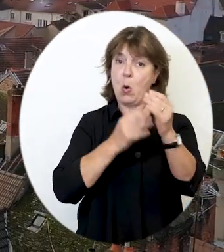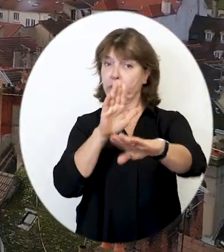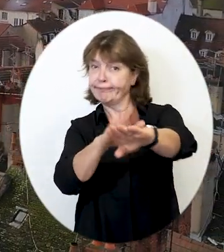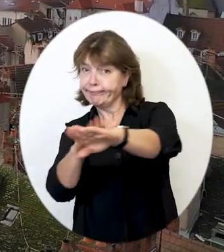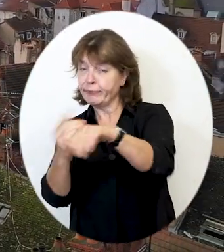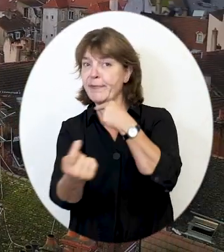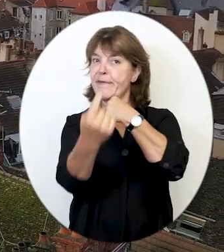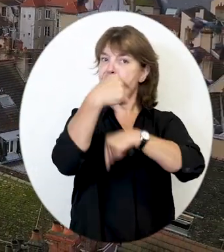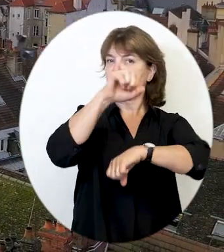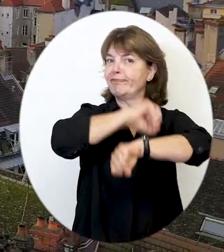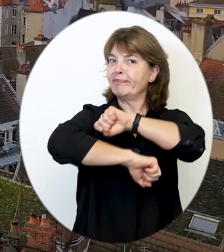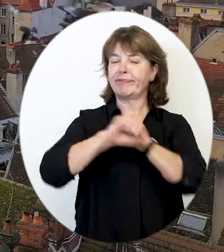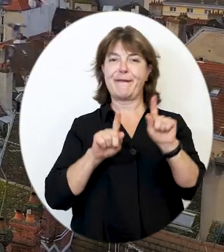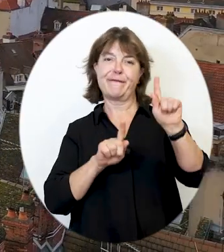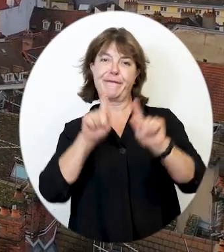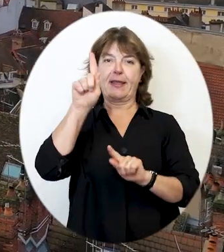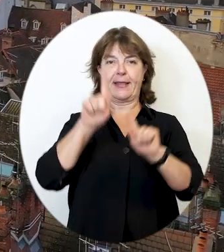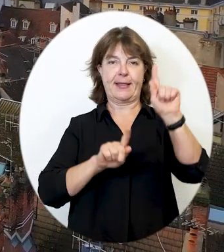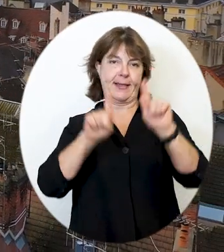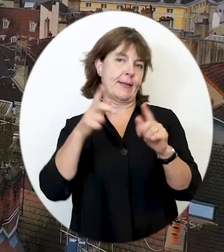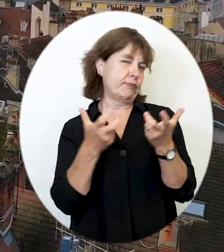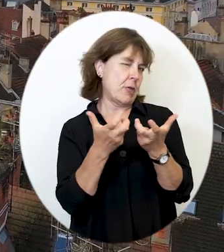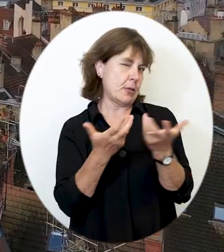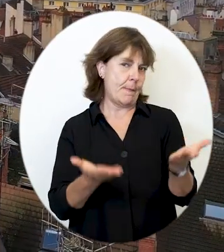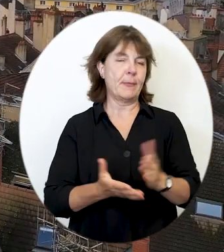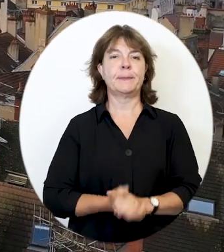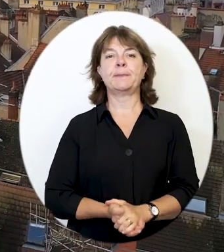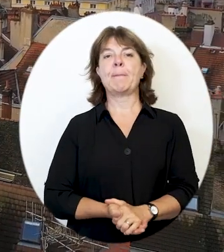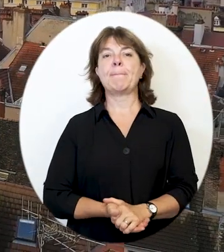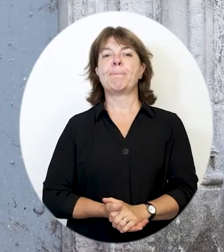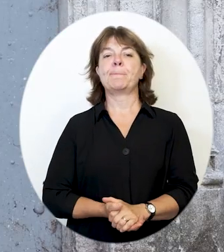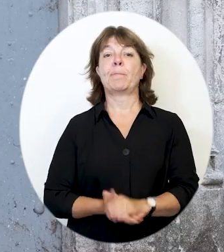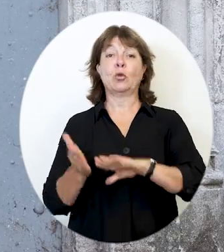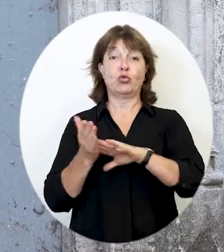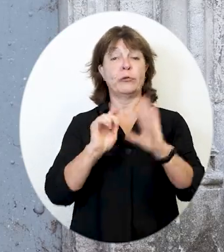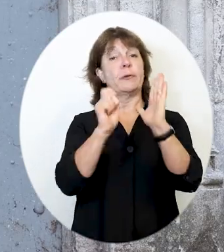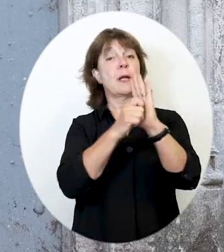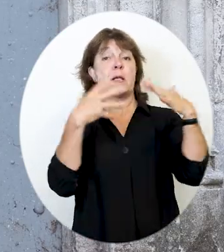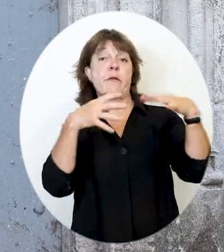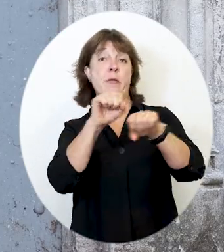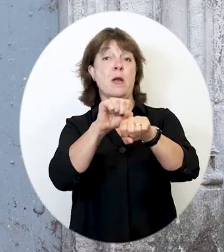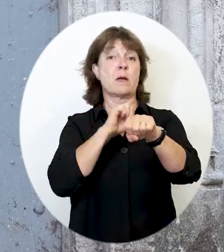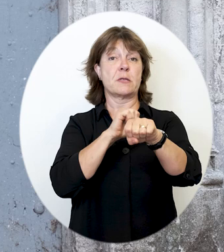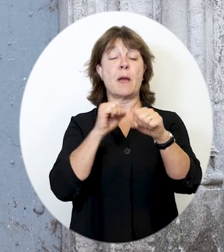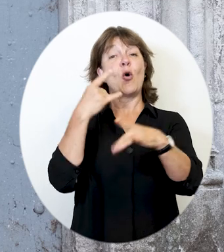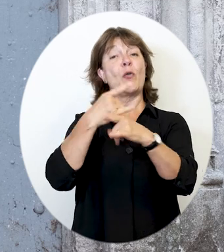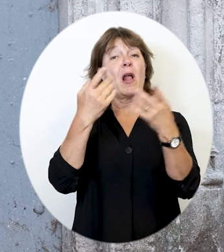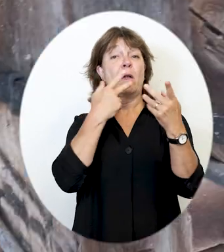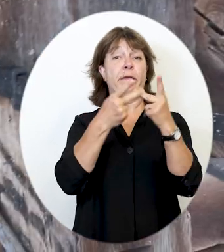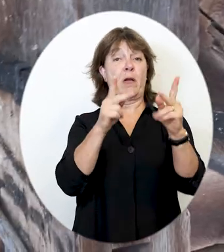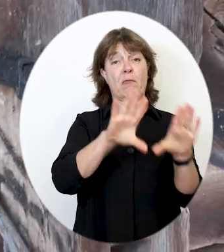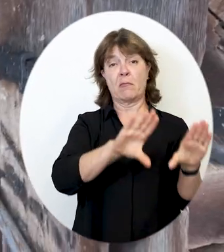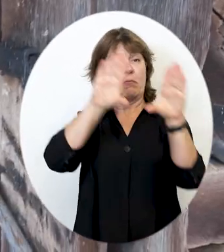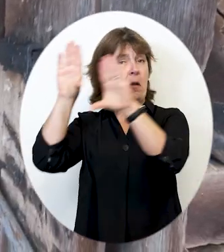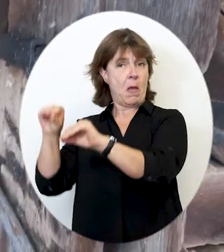pour appeler à venir fêter une réjouissance particulière. Au XIXe siècle, l'hôtel de ville quitte ces